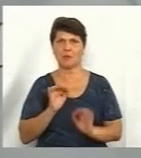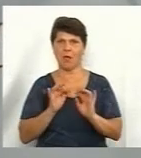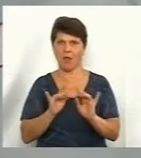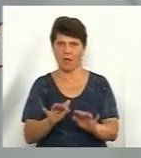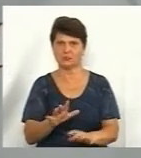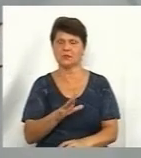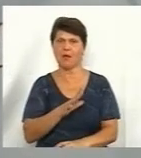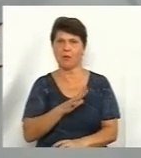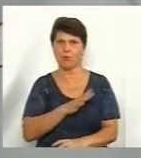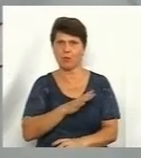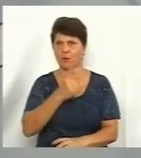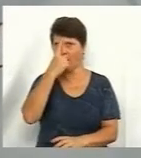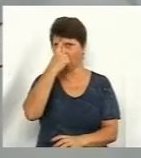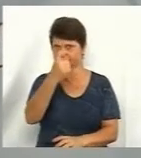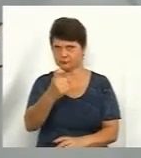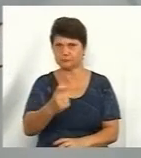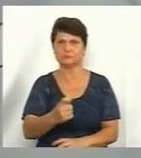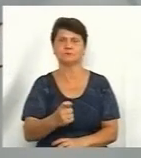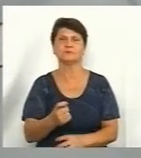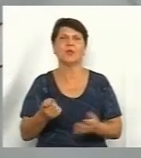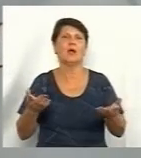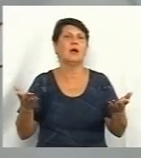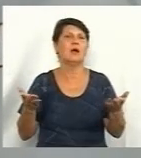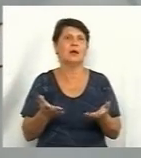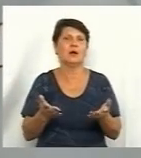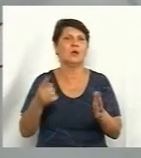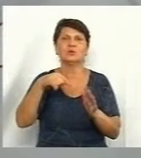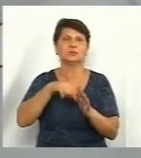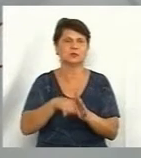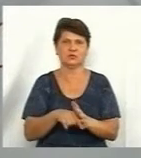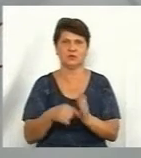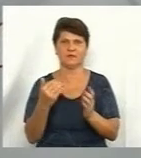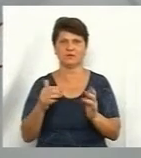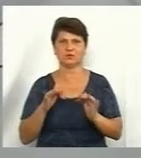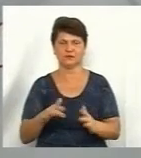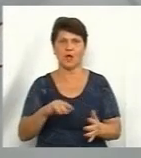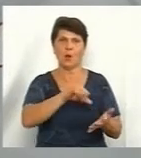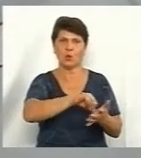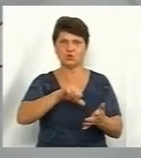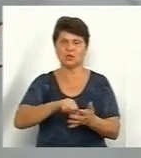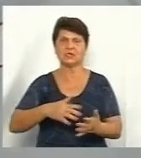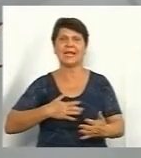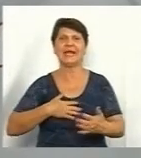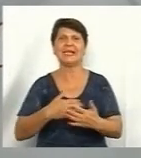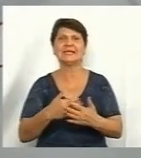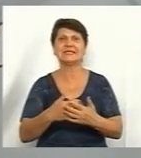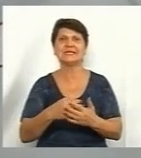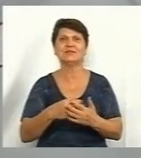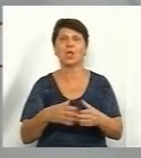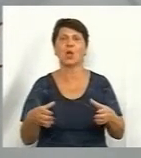зазначили її учасники. Що це означає? Які ваші дії? Сьогодні учасники ініціативної групи мали зустрічатися з